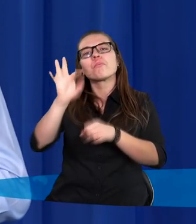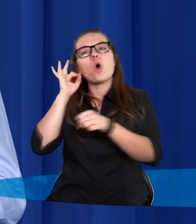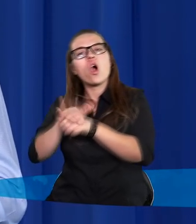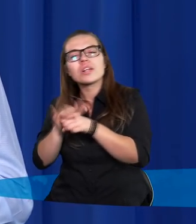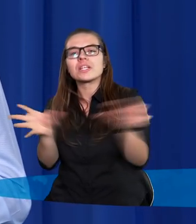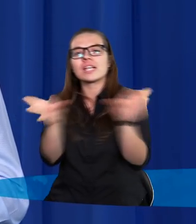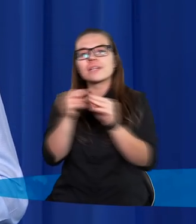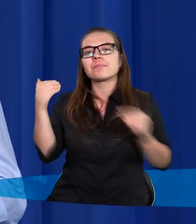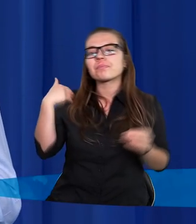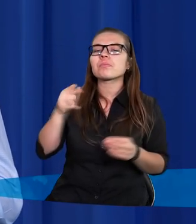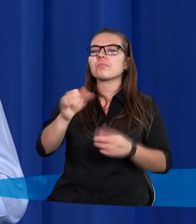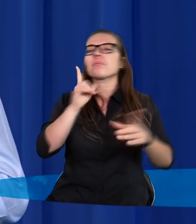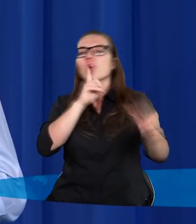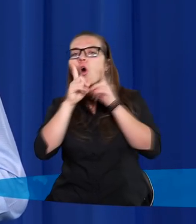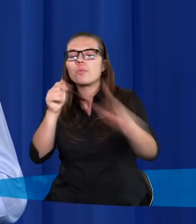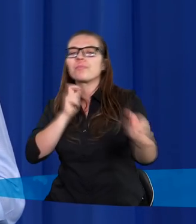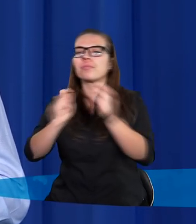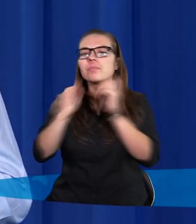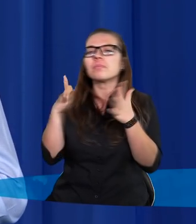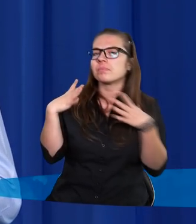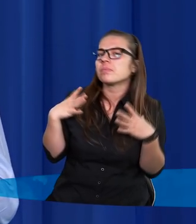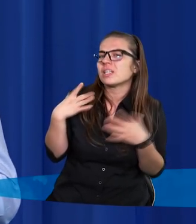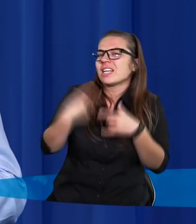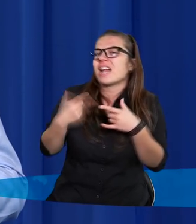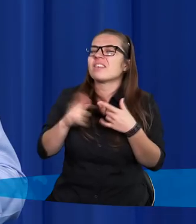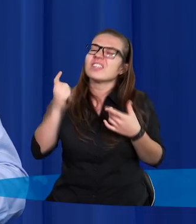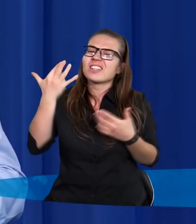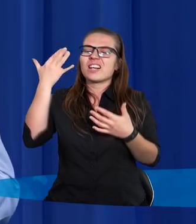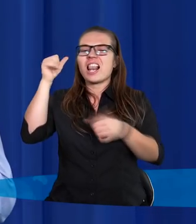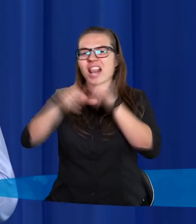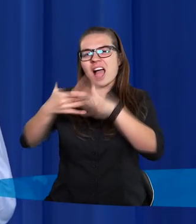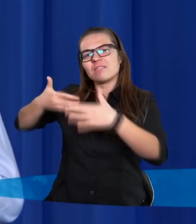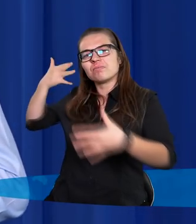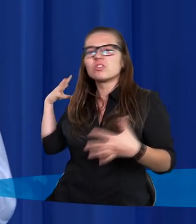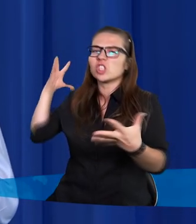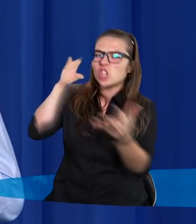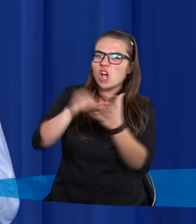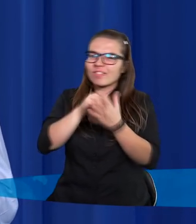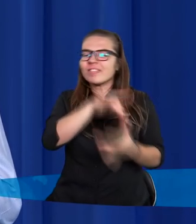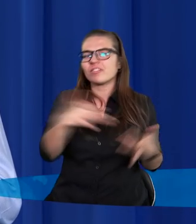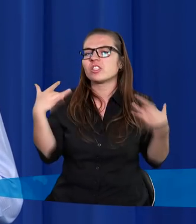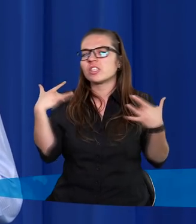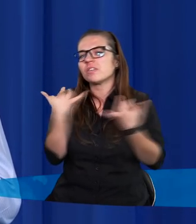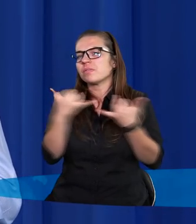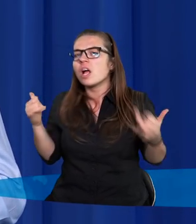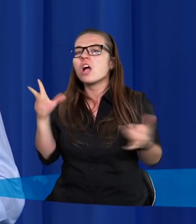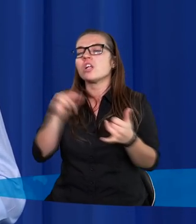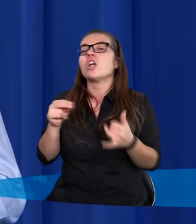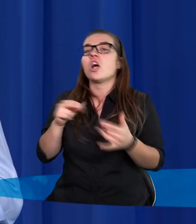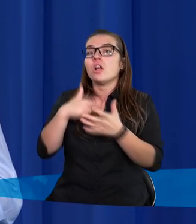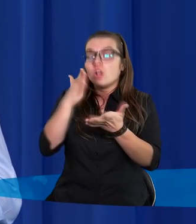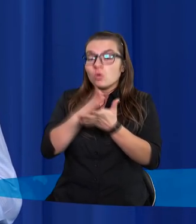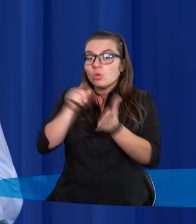i prowadziliśmy rozmowę. Zanim było już kilka ładnych lat doświadczenia w życiu chrześcijańskim, doszliśmy do